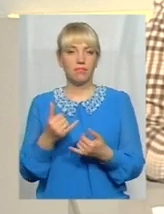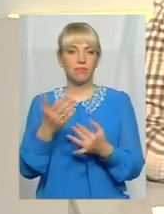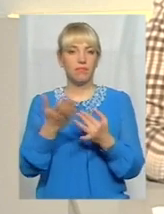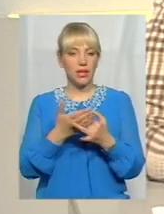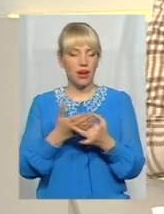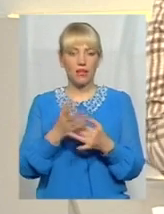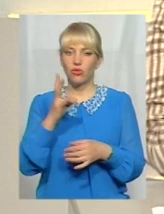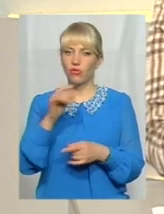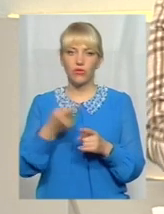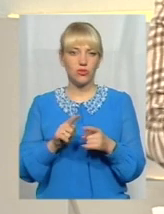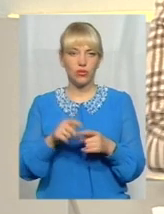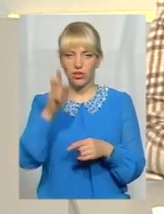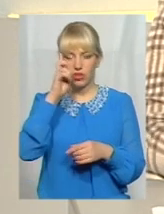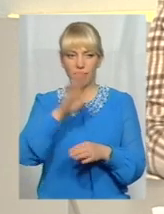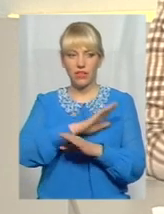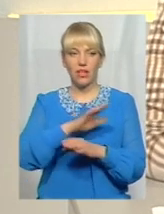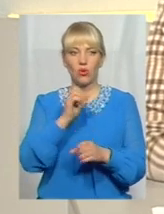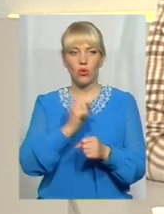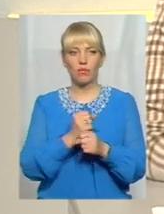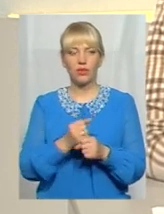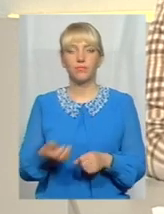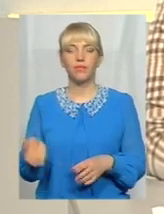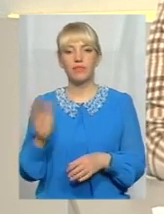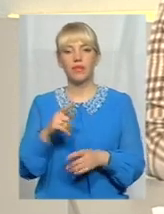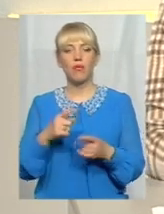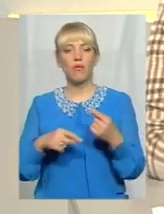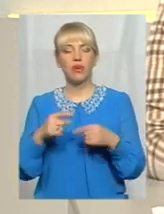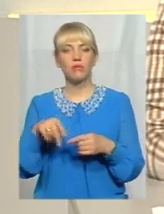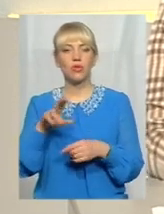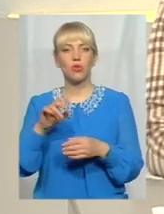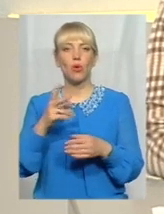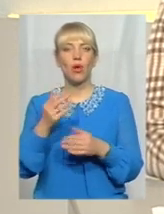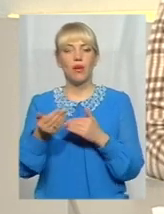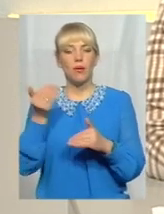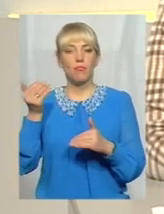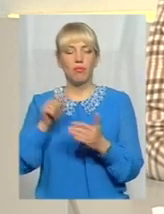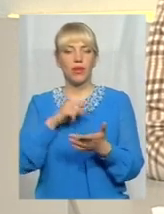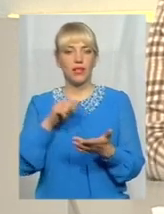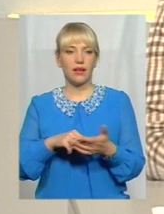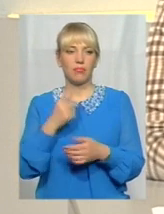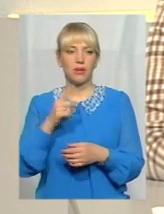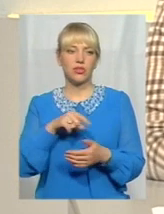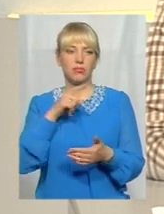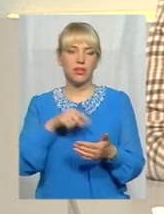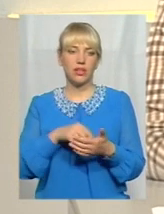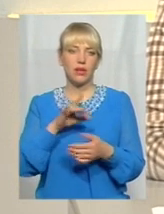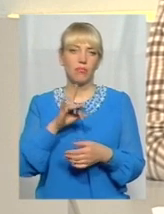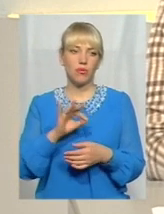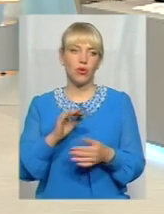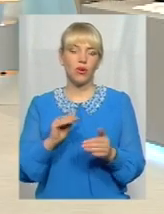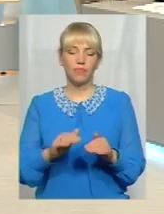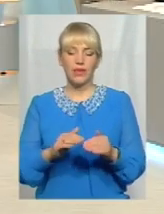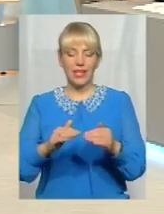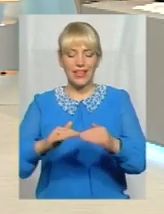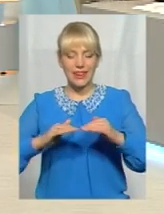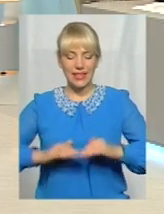не робить. Пане Андрій, давайте все ж таки повернемося до питань пана Віктора. Прошу, перше питання було все ж таки про низькопольні